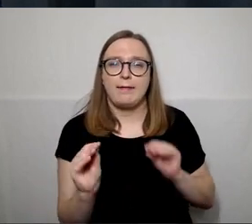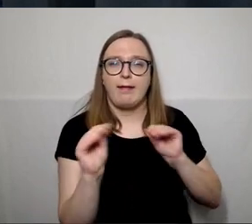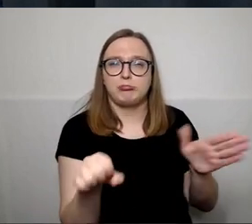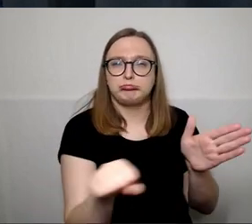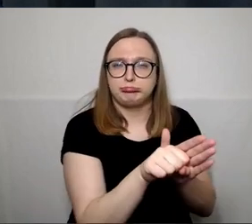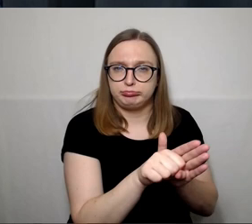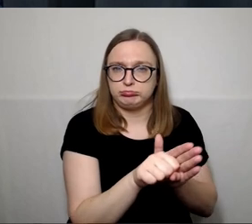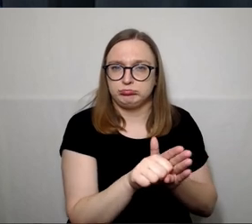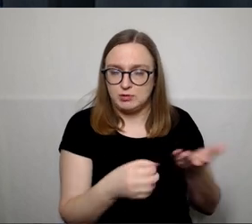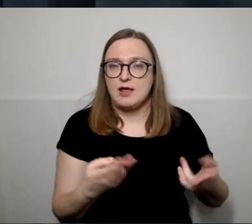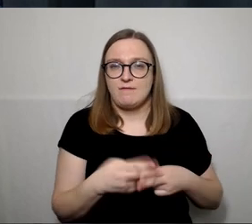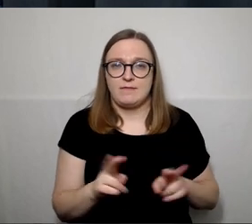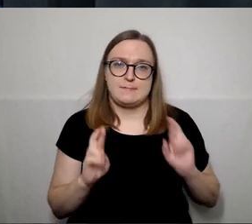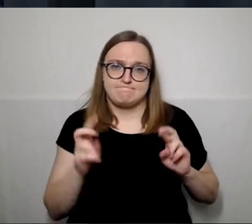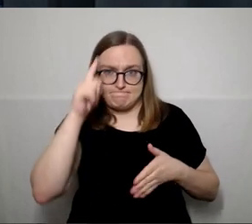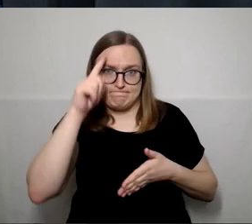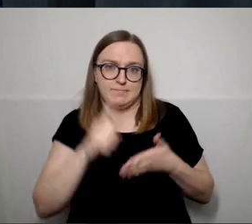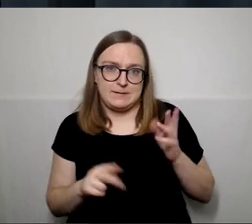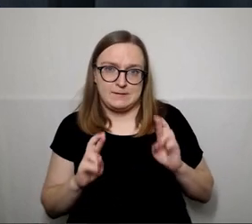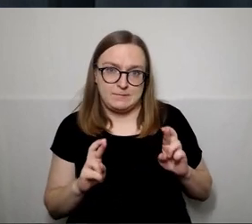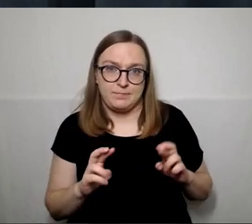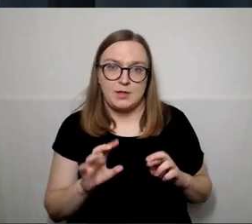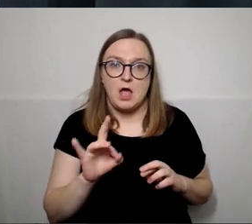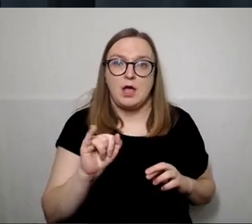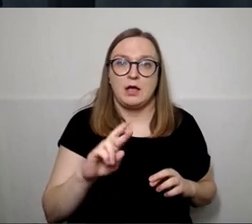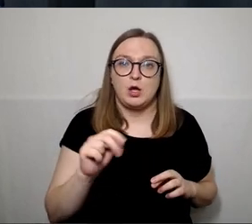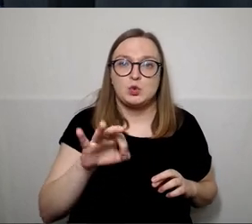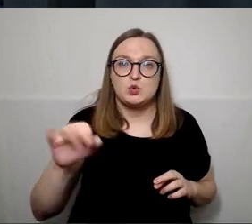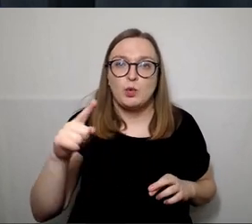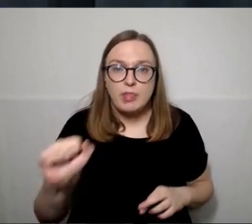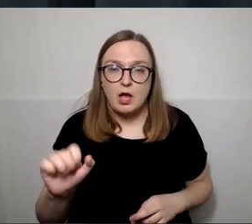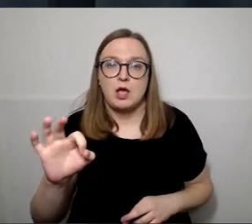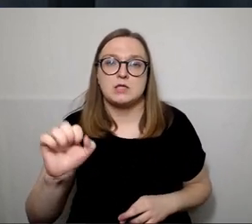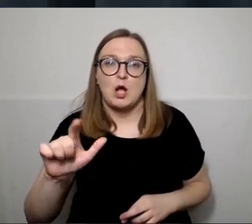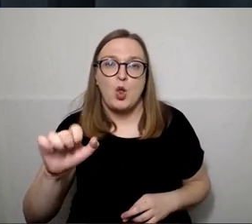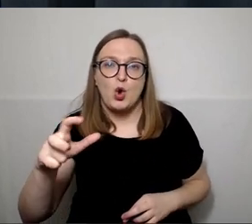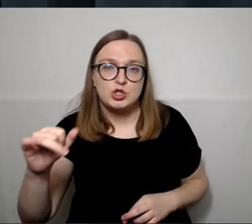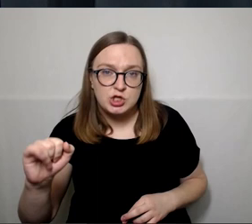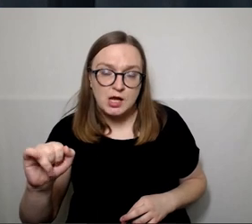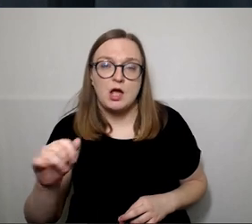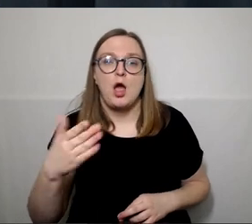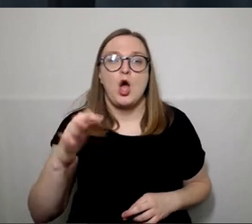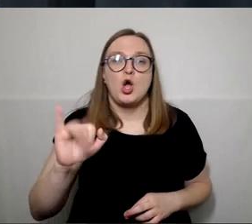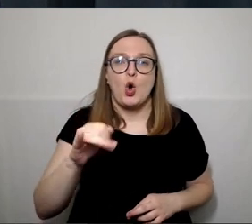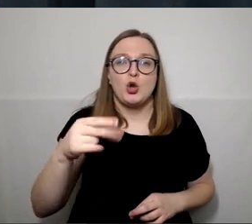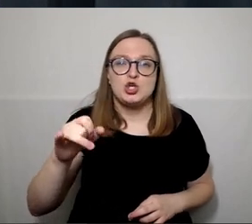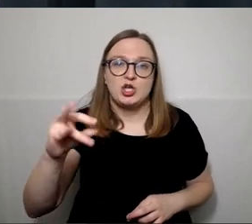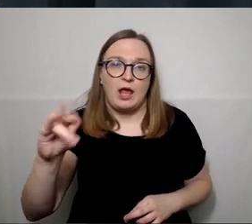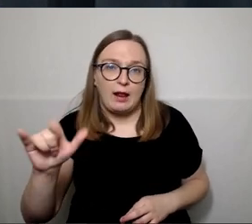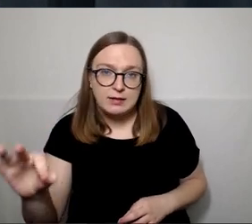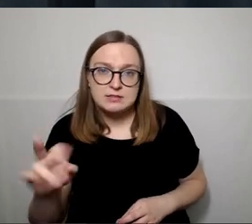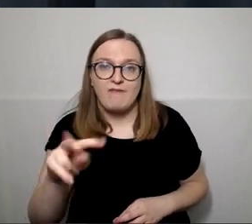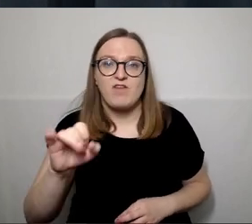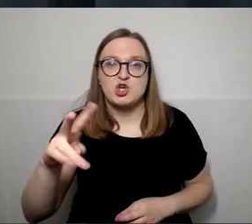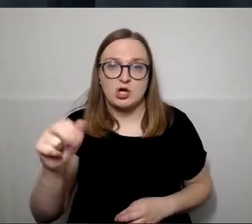tikimės, kad Girsūdai, Saločiai, Joniškėlio miestas, Vaškai, iki